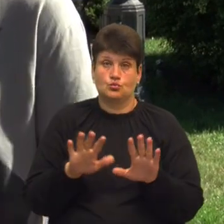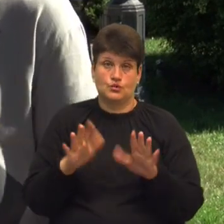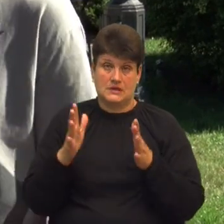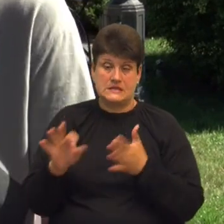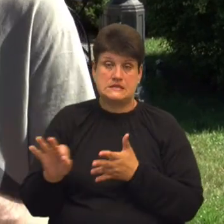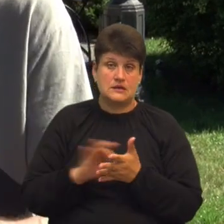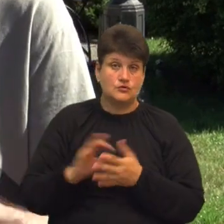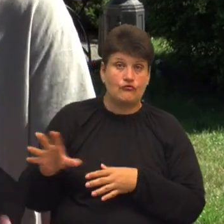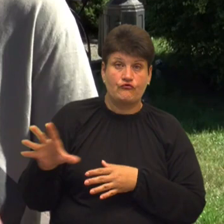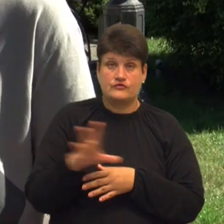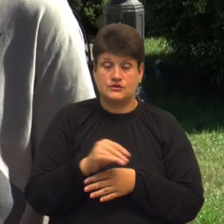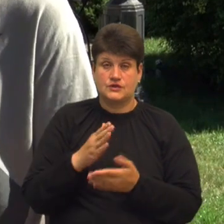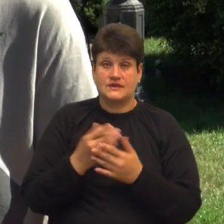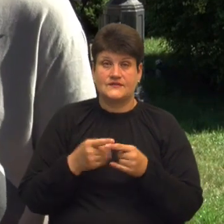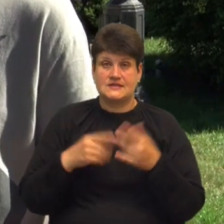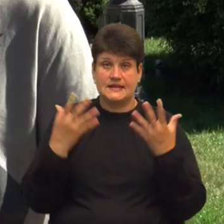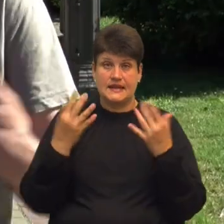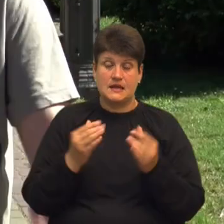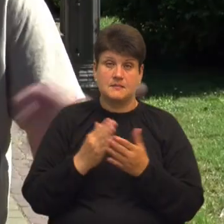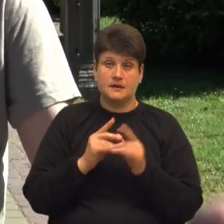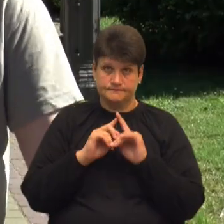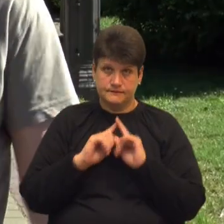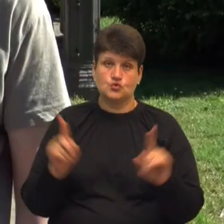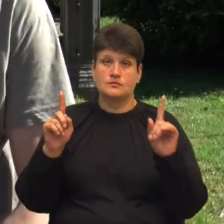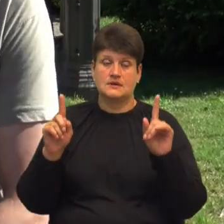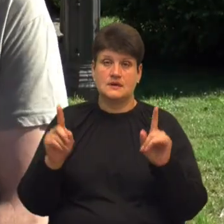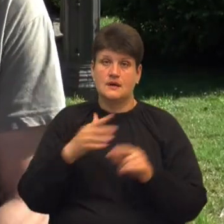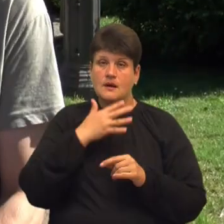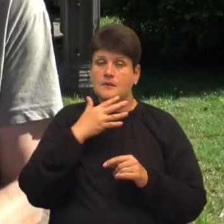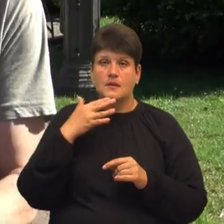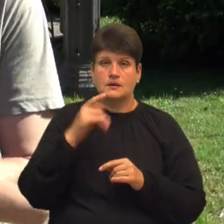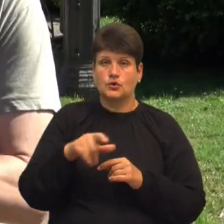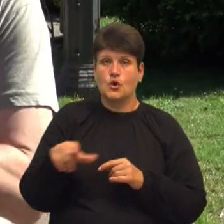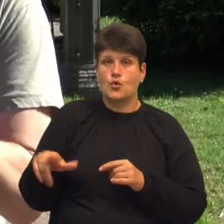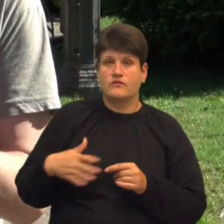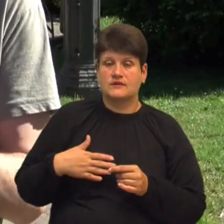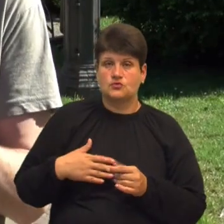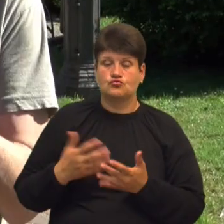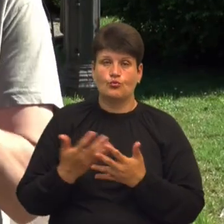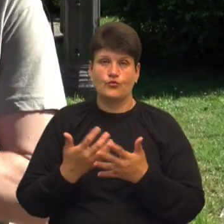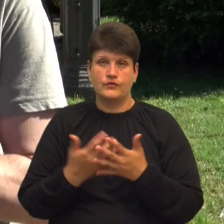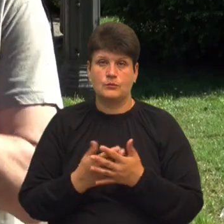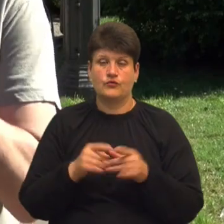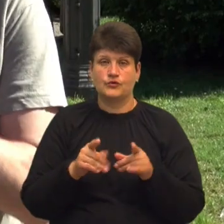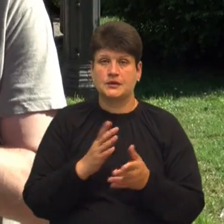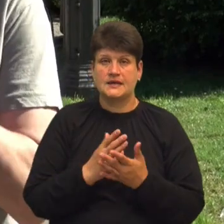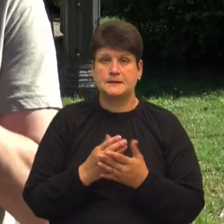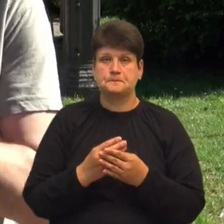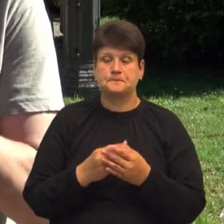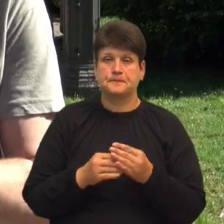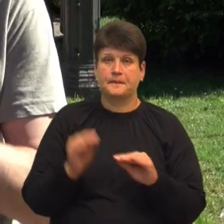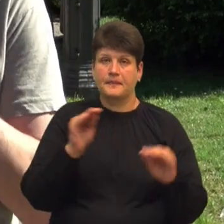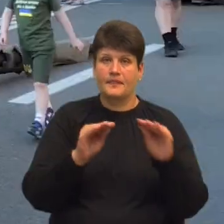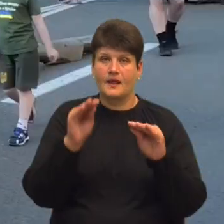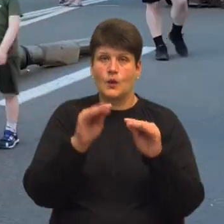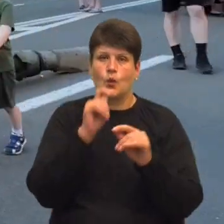все, що відбувається в цей день, воно трохи має якусь певну особливість. Багато героїв в нашому фільмі, і вони з собою складають таку мозаїку українського